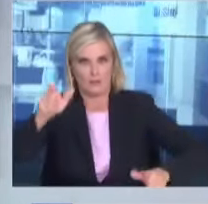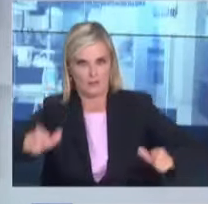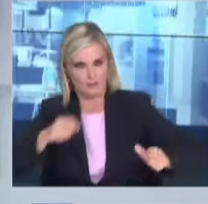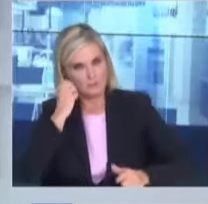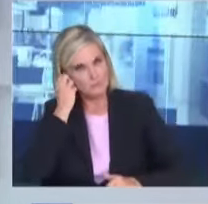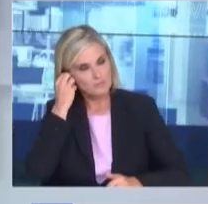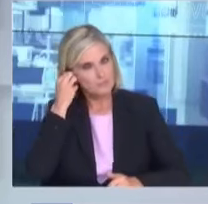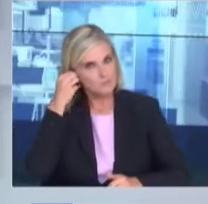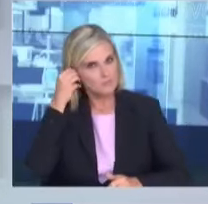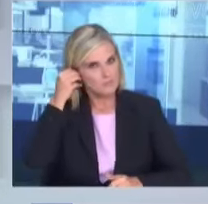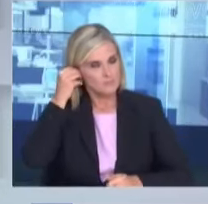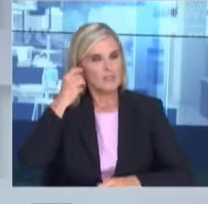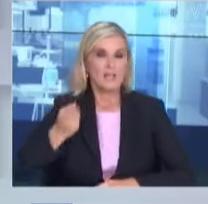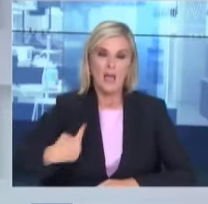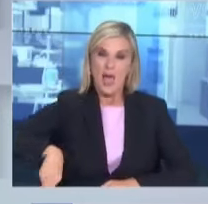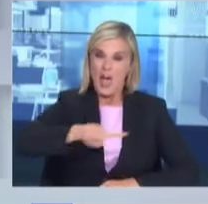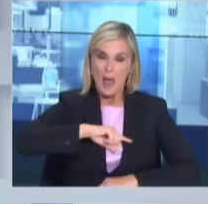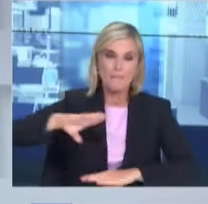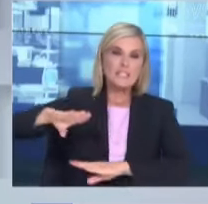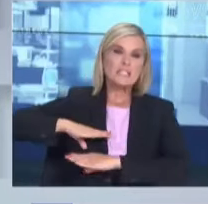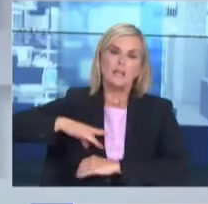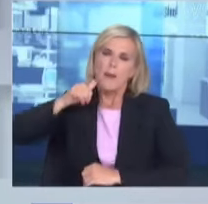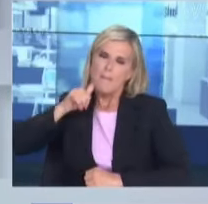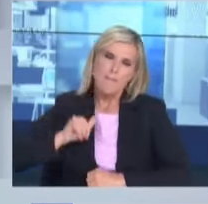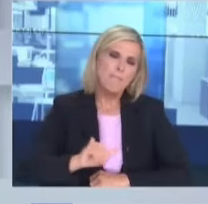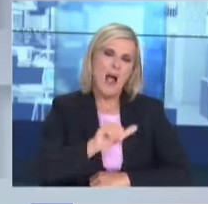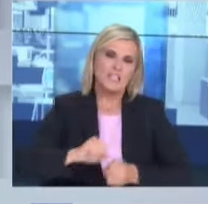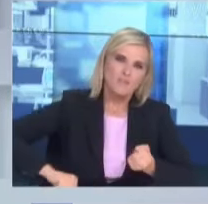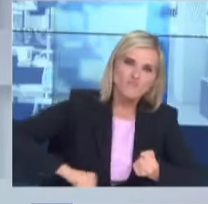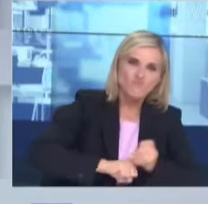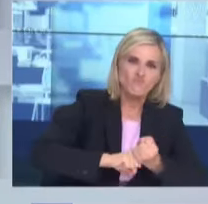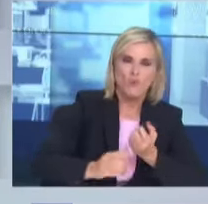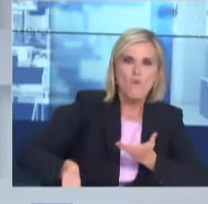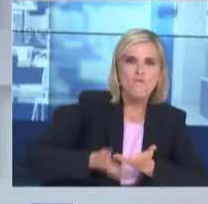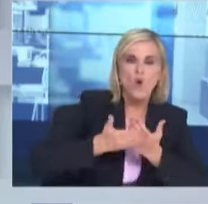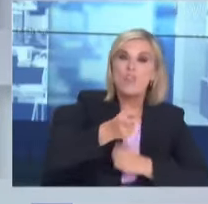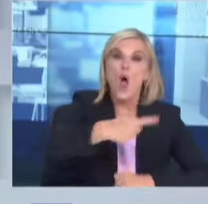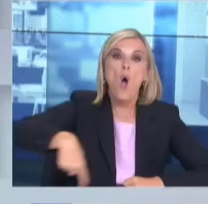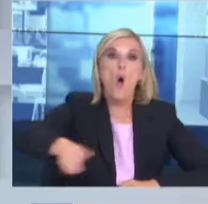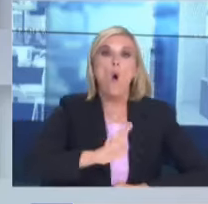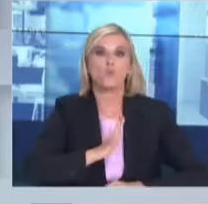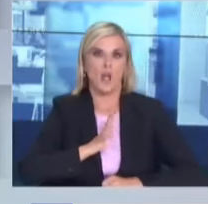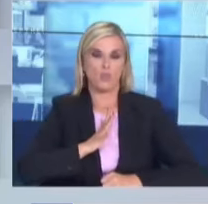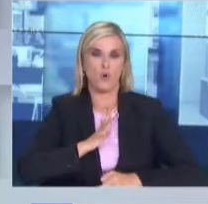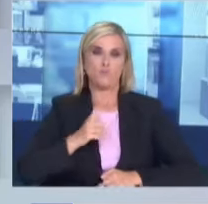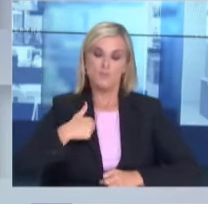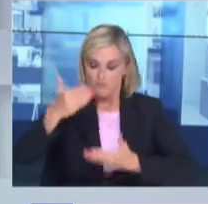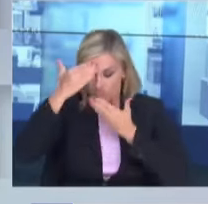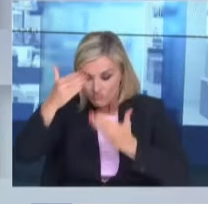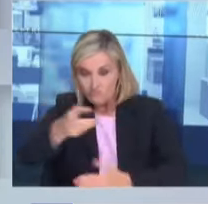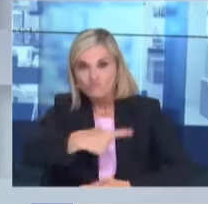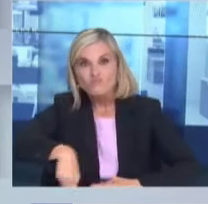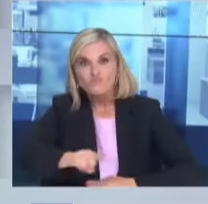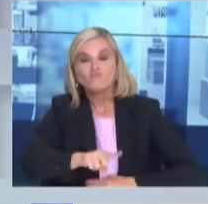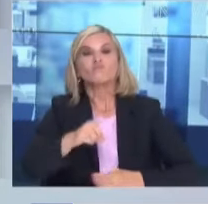ότι οι ένοπλες δυνάμεις είναι δίπλα από την πρώτη στιγμή σε ό,τι συμβαίνει στους συμπολίτες γιατί αυτή είναι μία